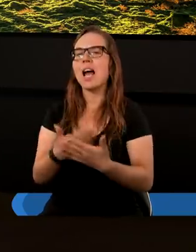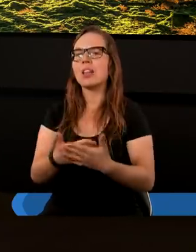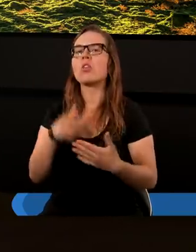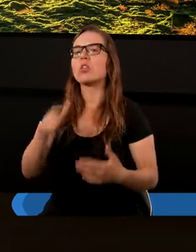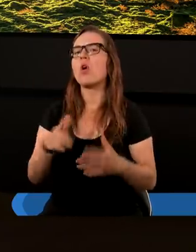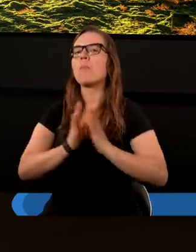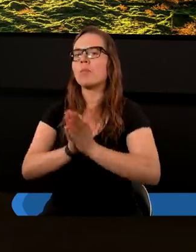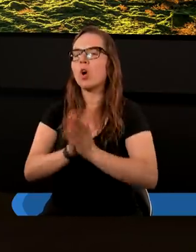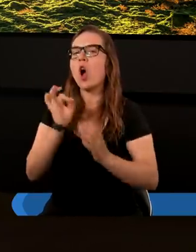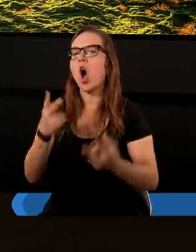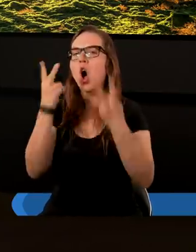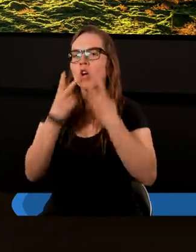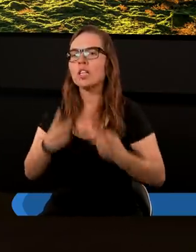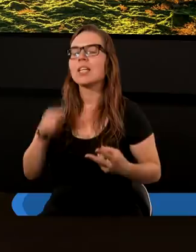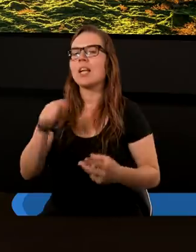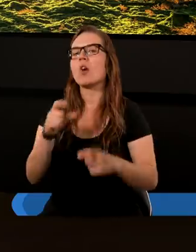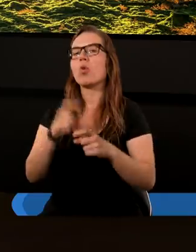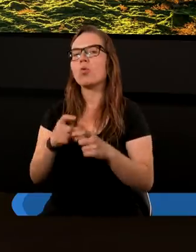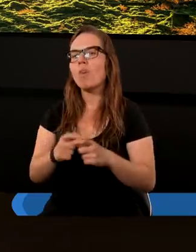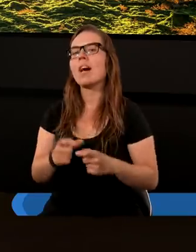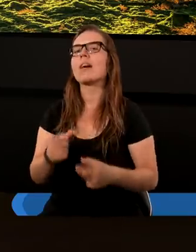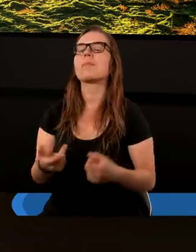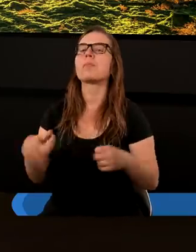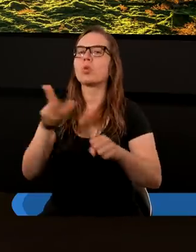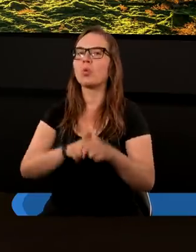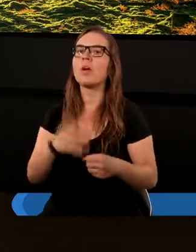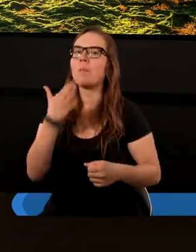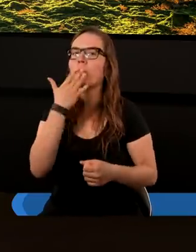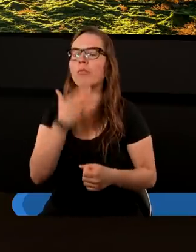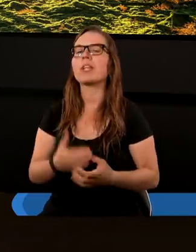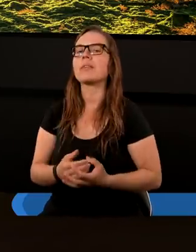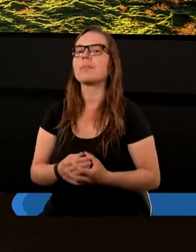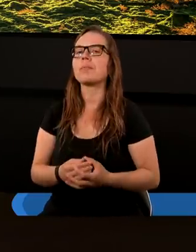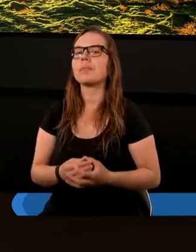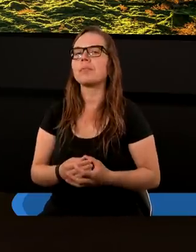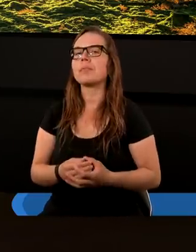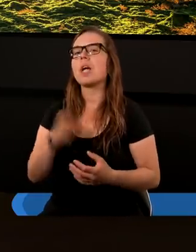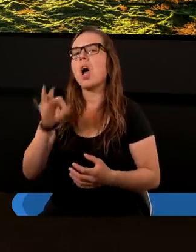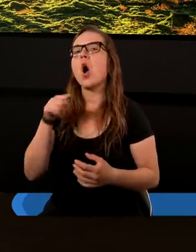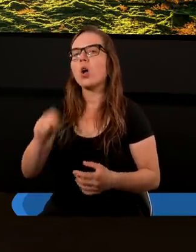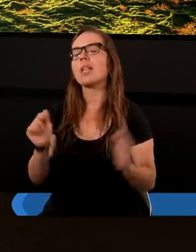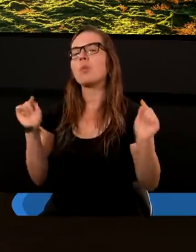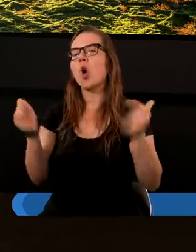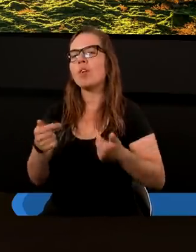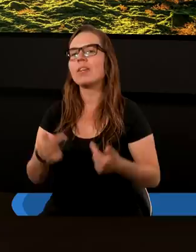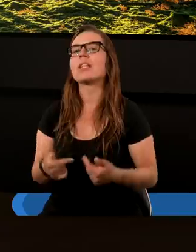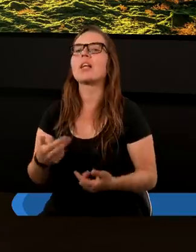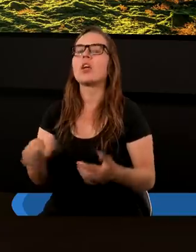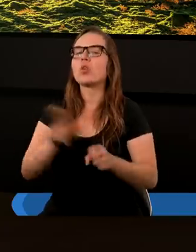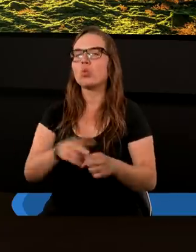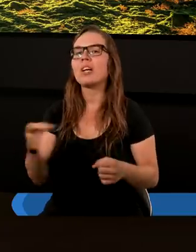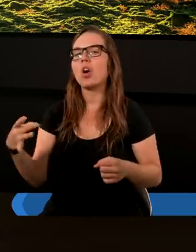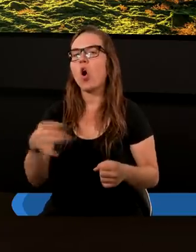poproszę o czytanie tego Słowa, które mówi o tym konflikcie, który